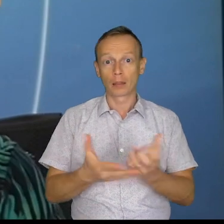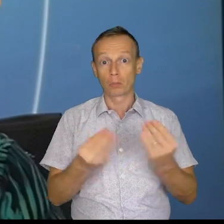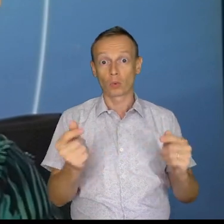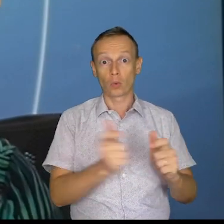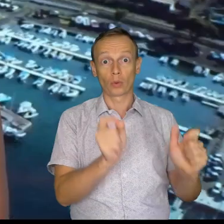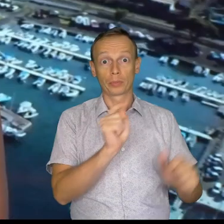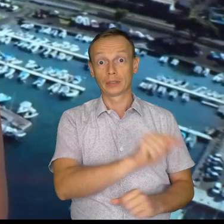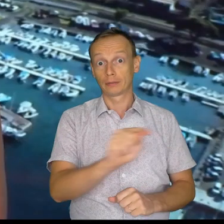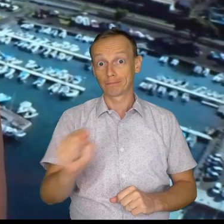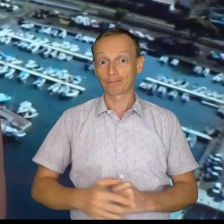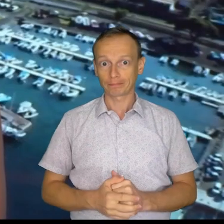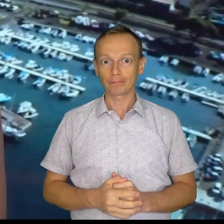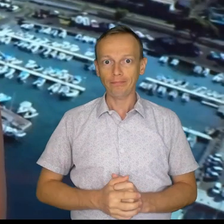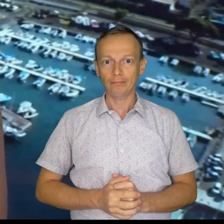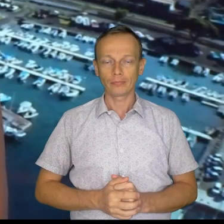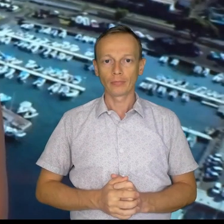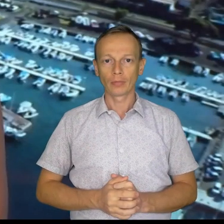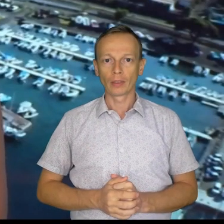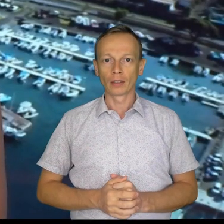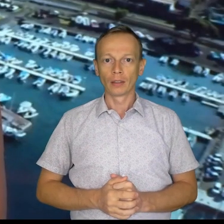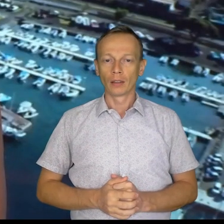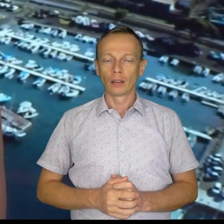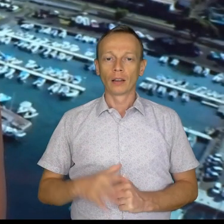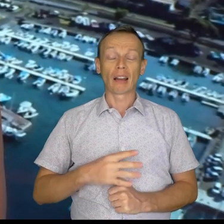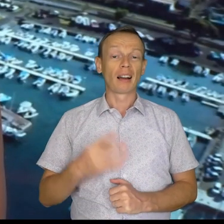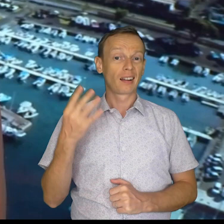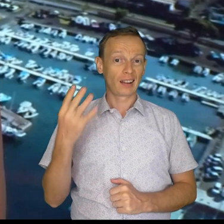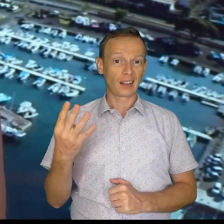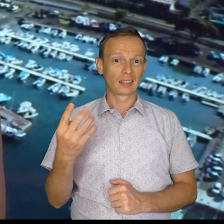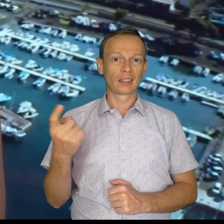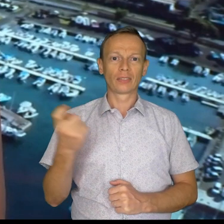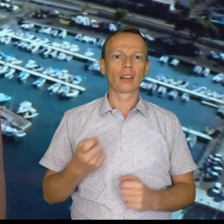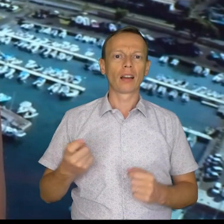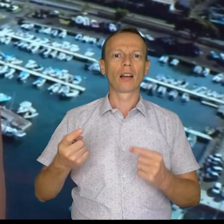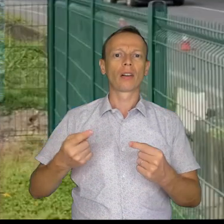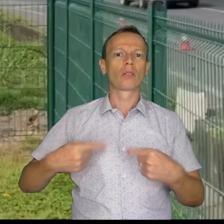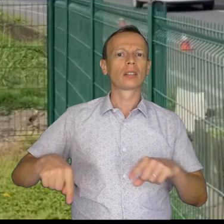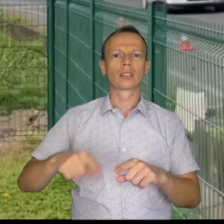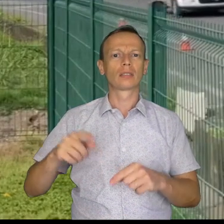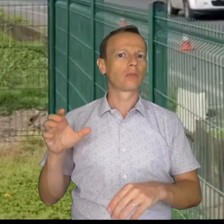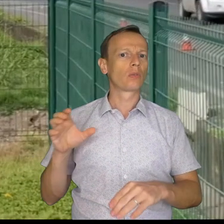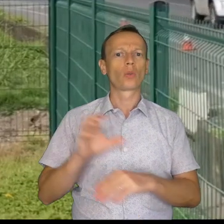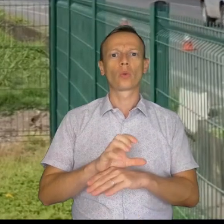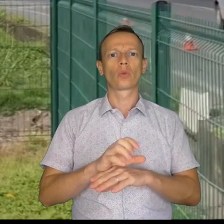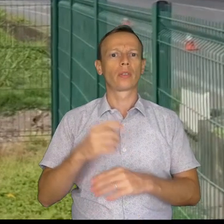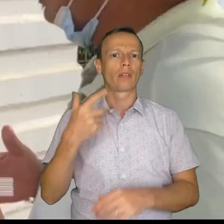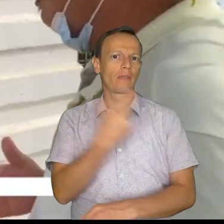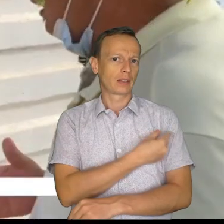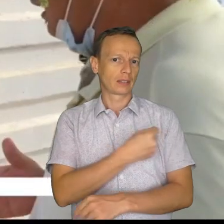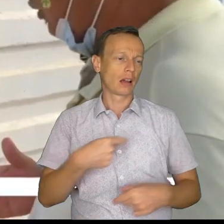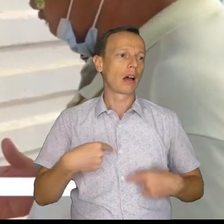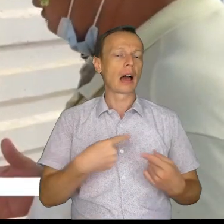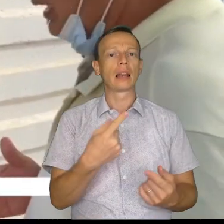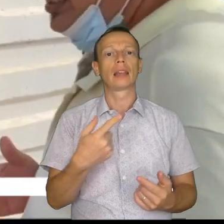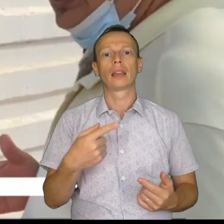entreprises. – Ils sont quatre seulement du collectif contre le vaccin à s'être déplacés à Mouréa. Les Matahiapos de plus de